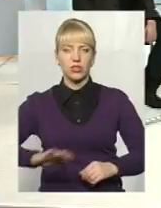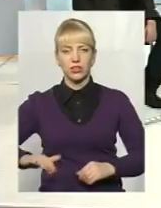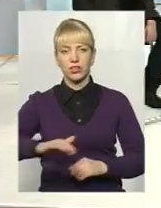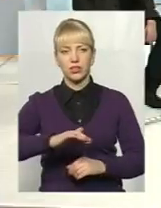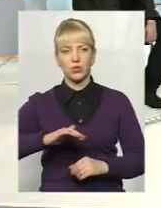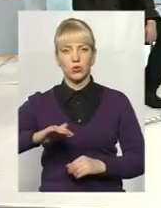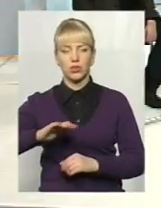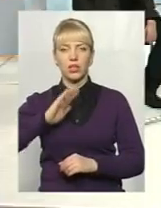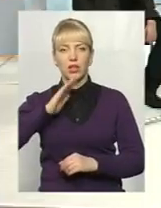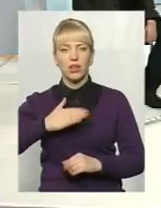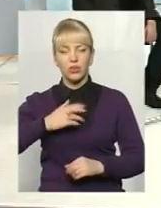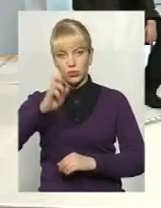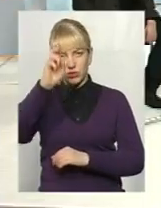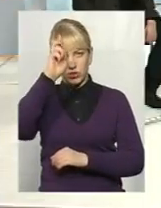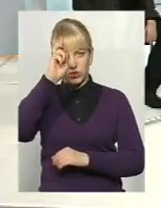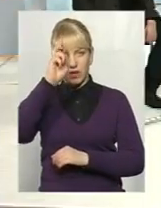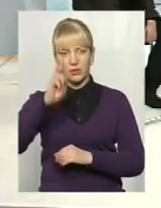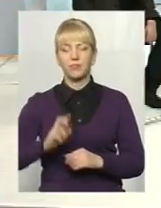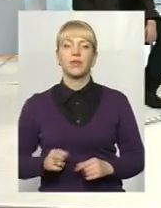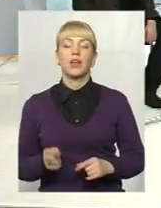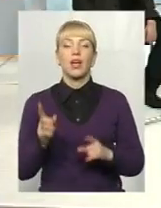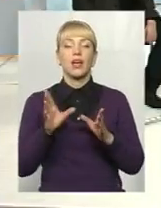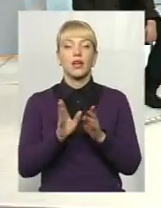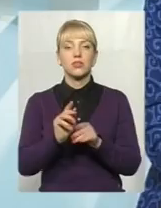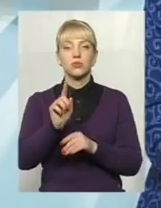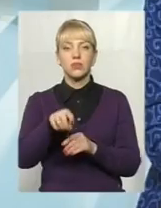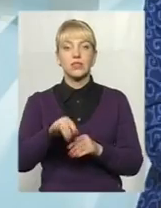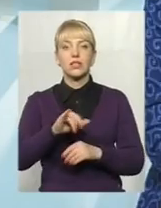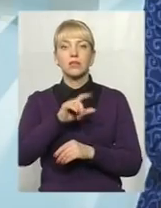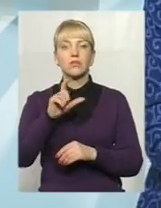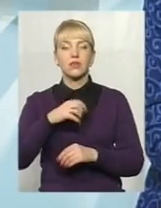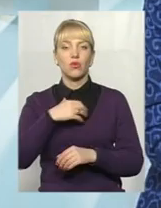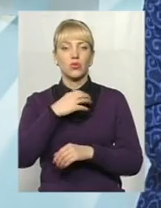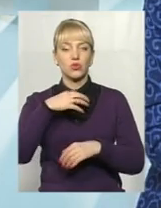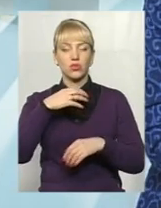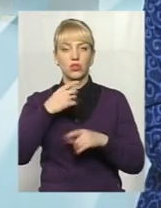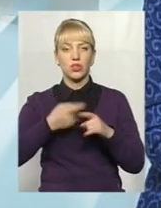нашої держави. Разом з тим, за основною статистикою,